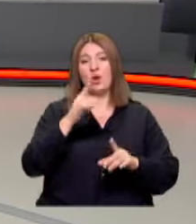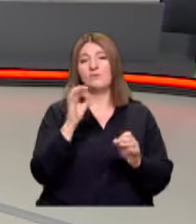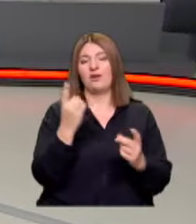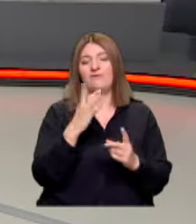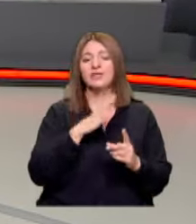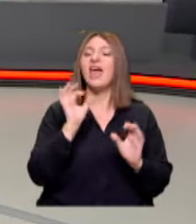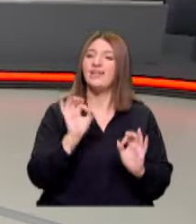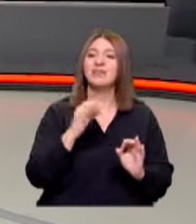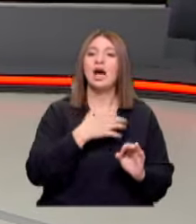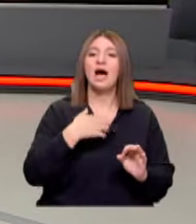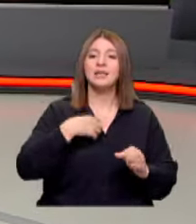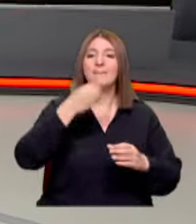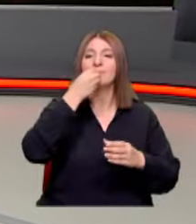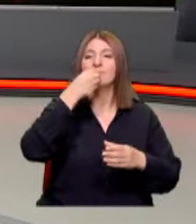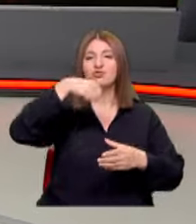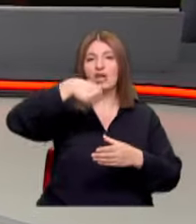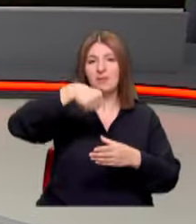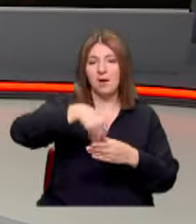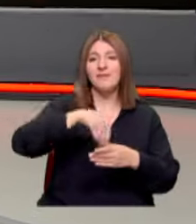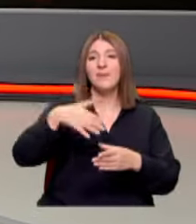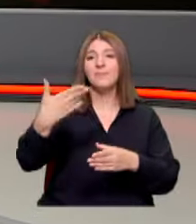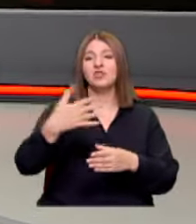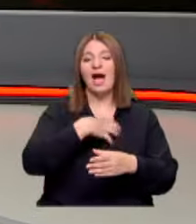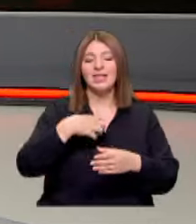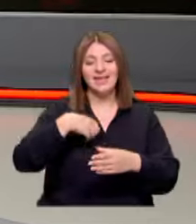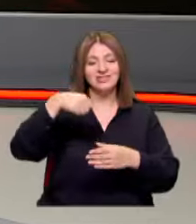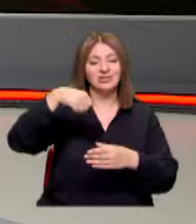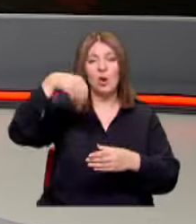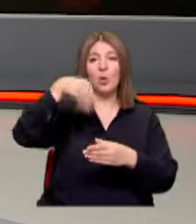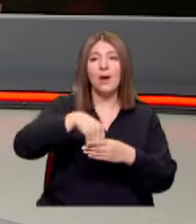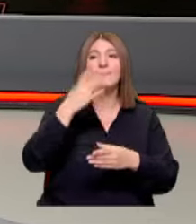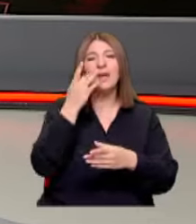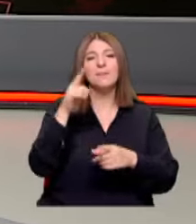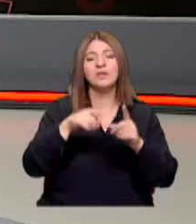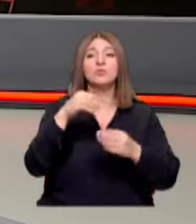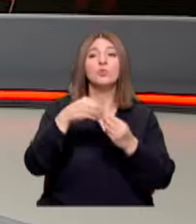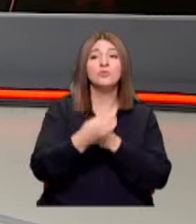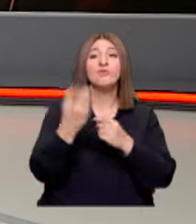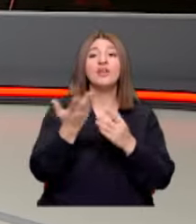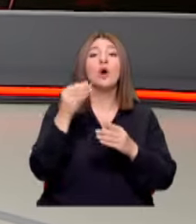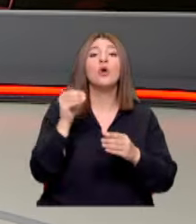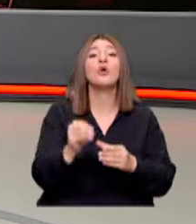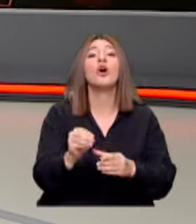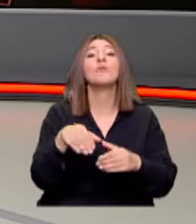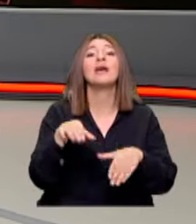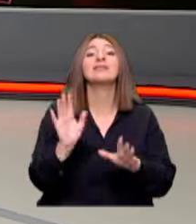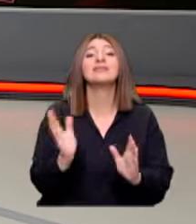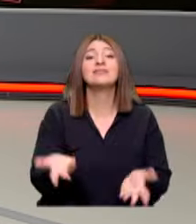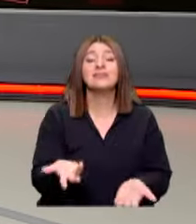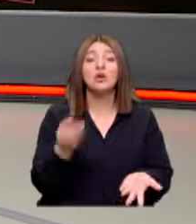vardı Evet annem beslenme çantasına veya başkasının annesi beslenme çantasına Belli şeyleri muz falan koymazdı